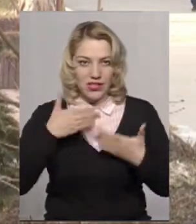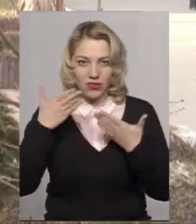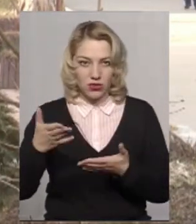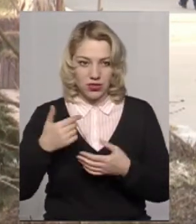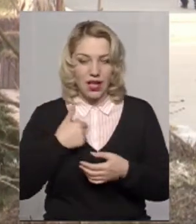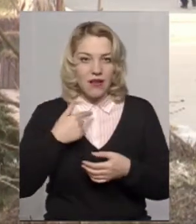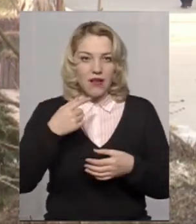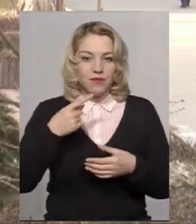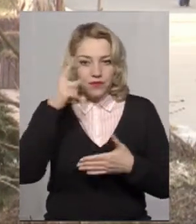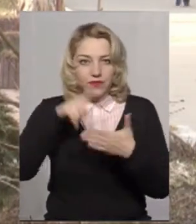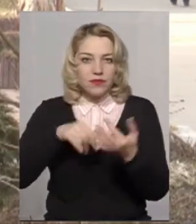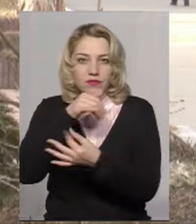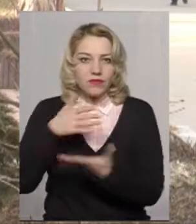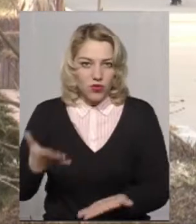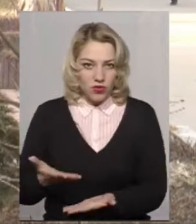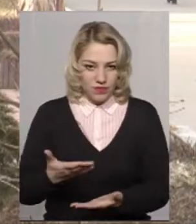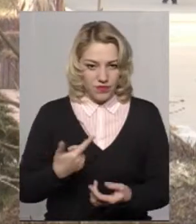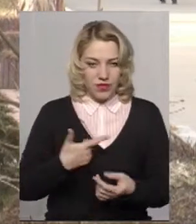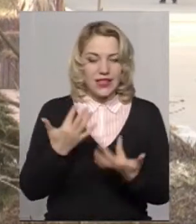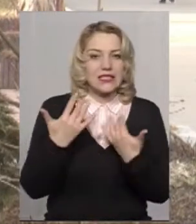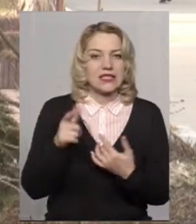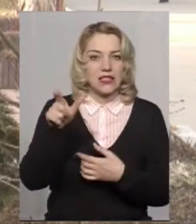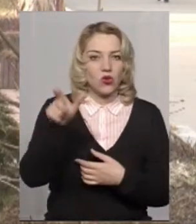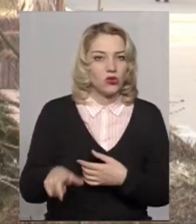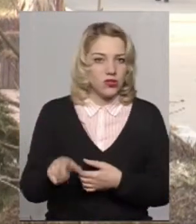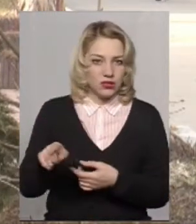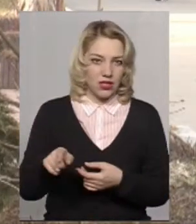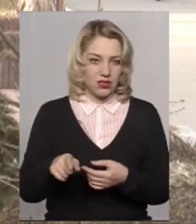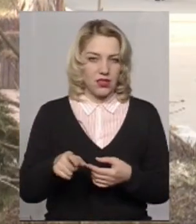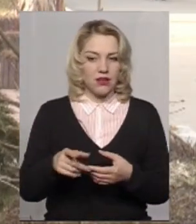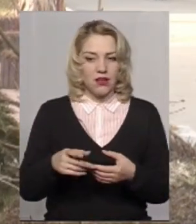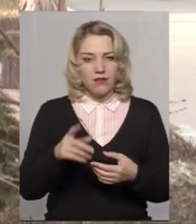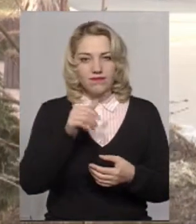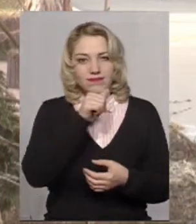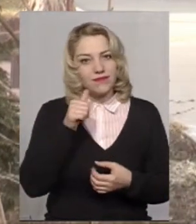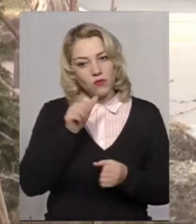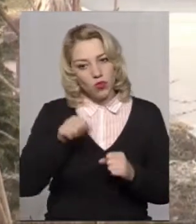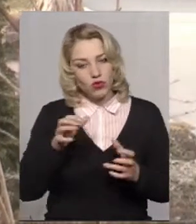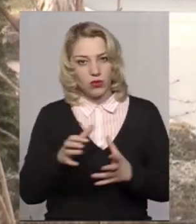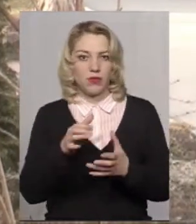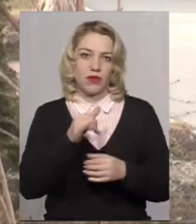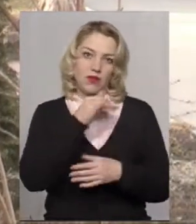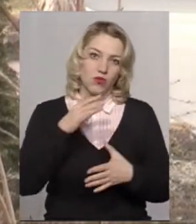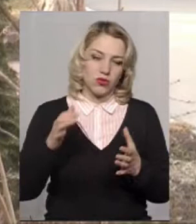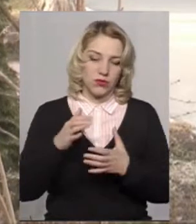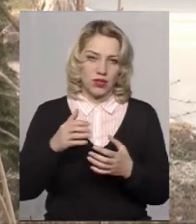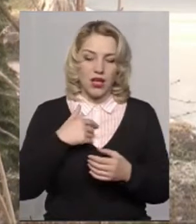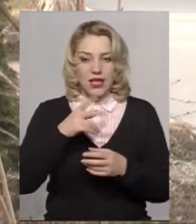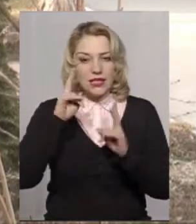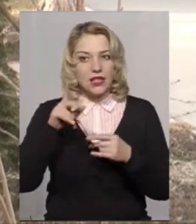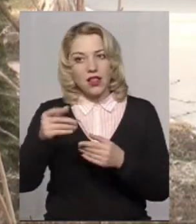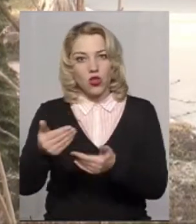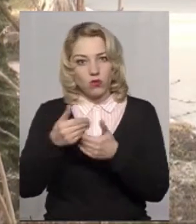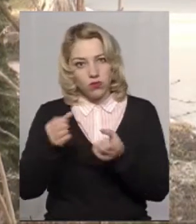компетентності, і його професійній етиці, тобто, наскільки це залежиться між нами, і, тобто, я не певна, що мені зможете надати допомогу. В